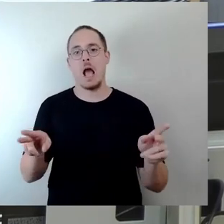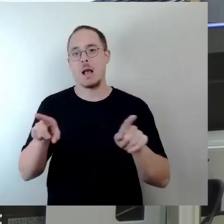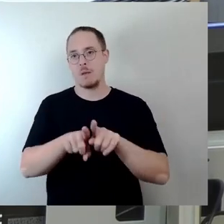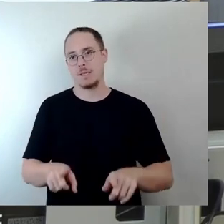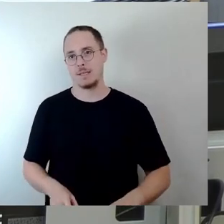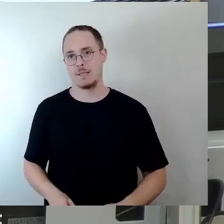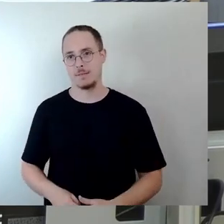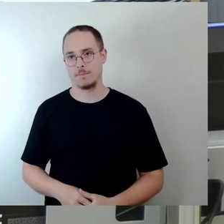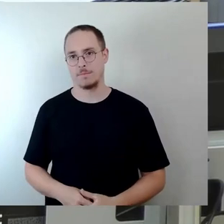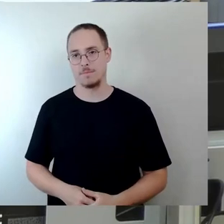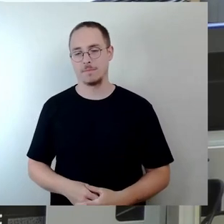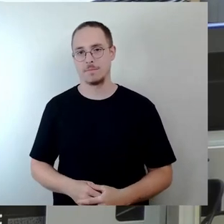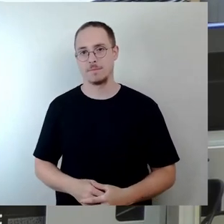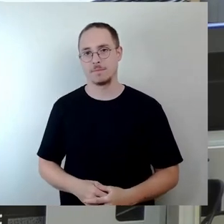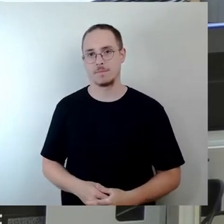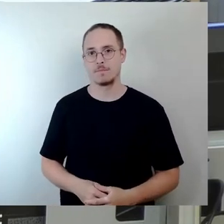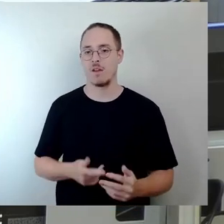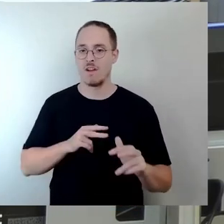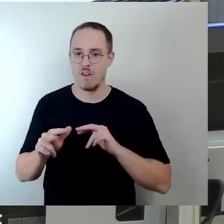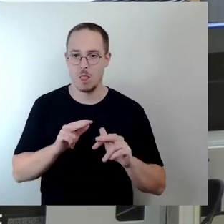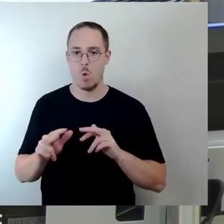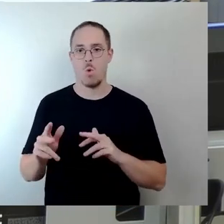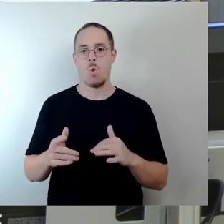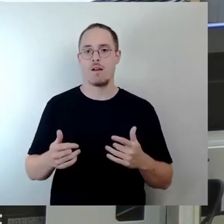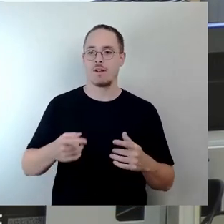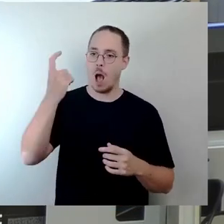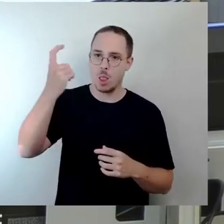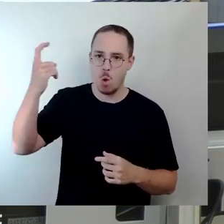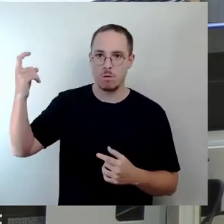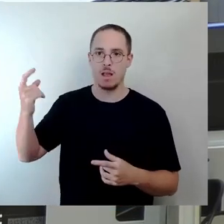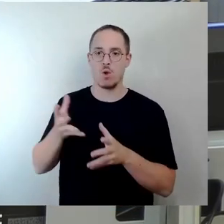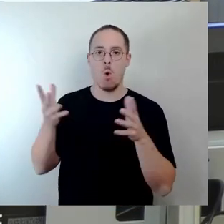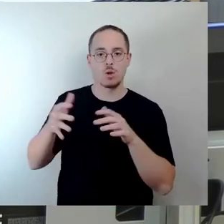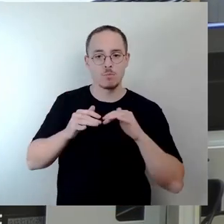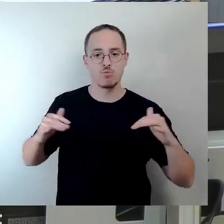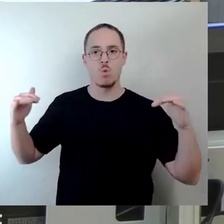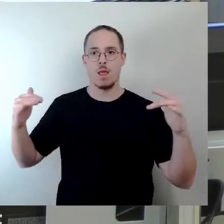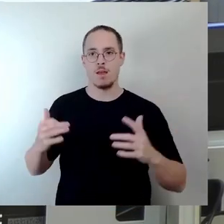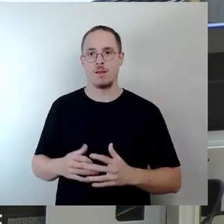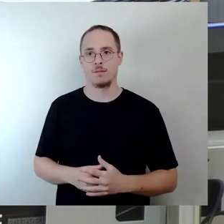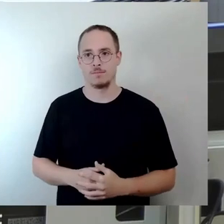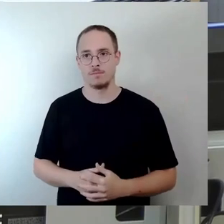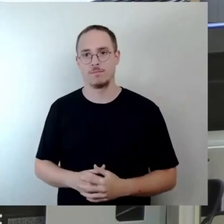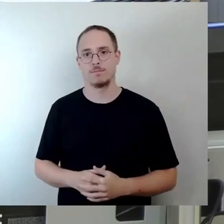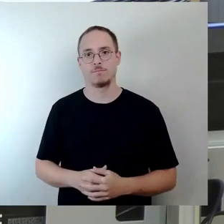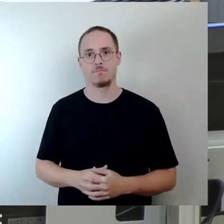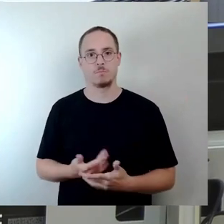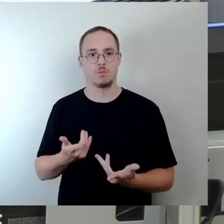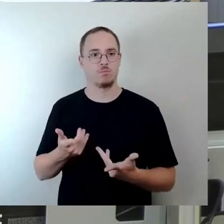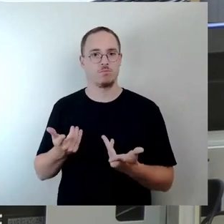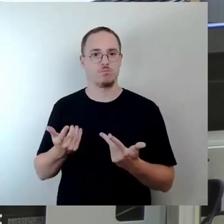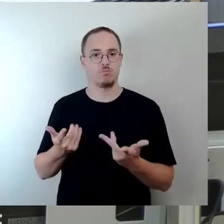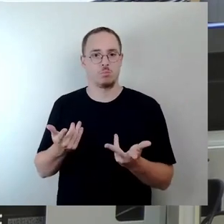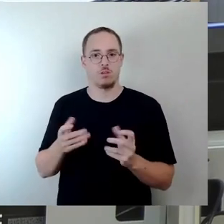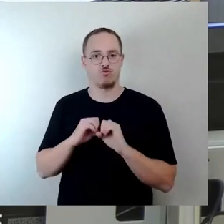Verwaltung, Garderobe, eine große Bühne bekommt. Aber die Staatsregierung macht es nie. Die